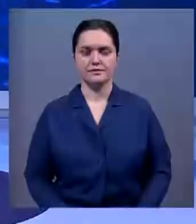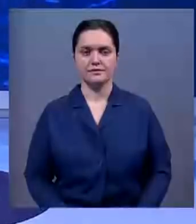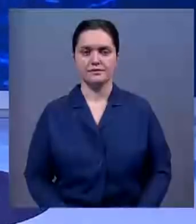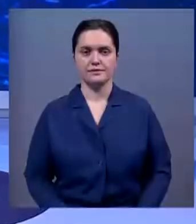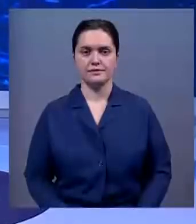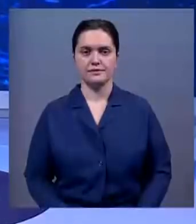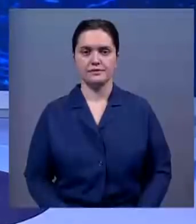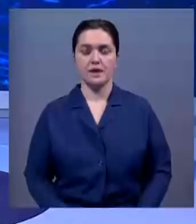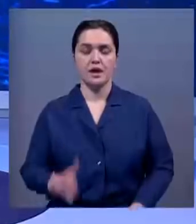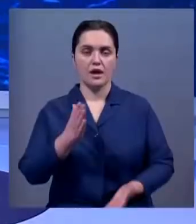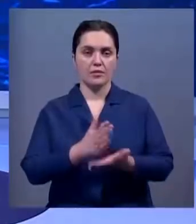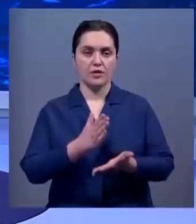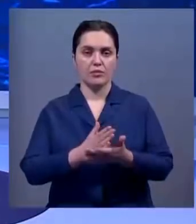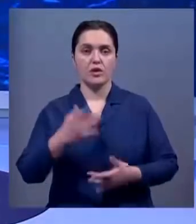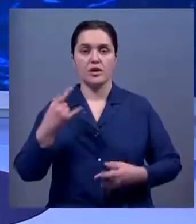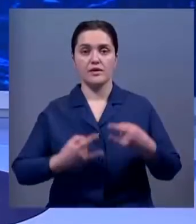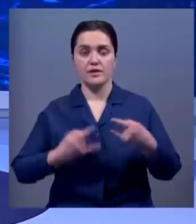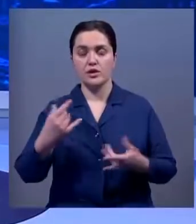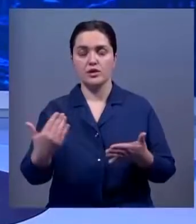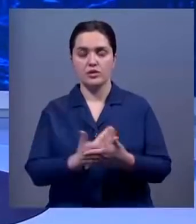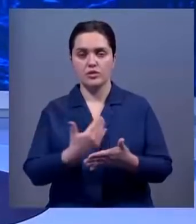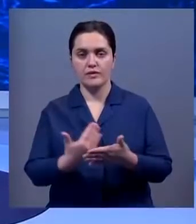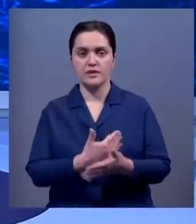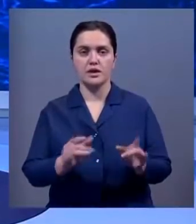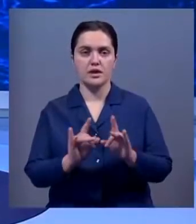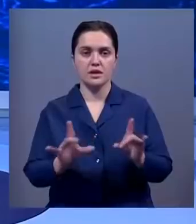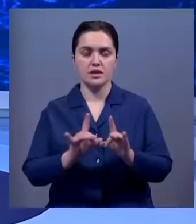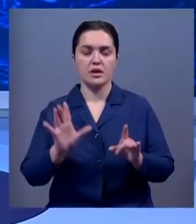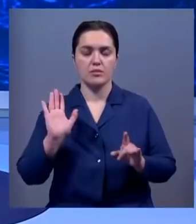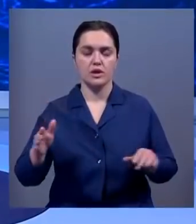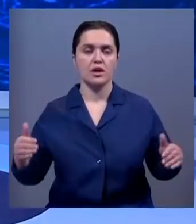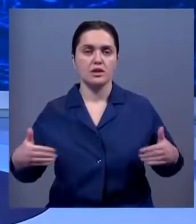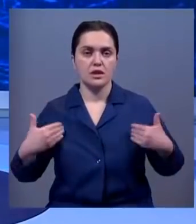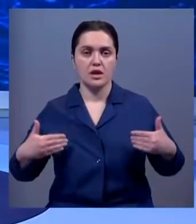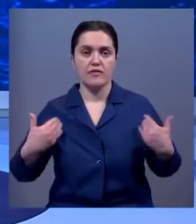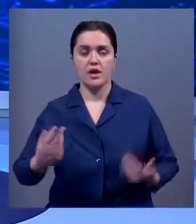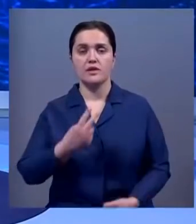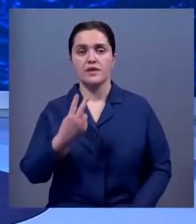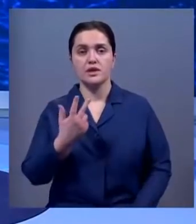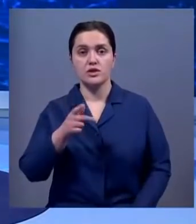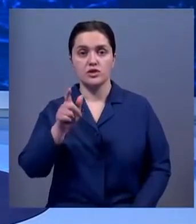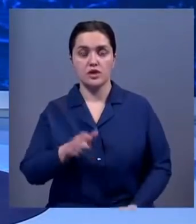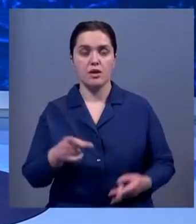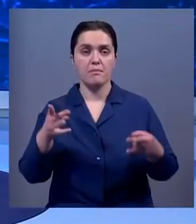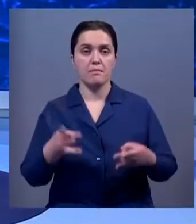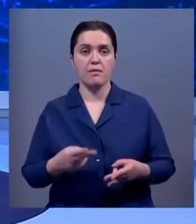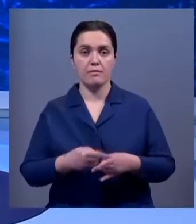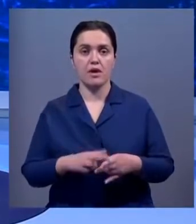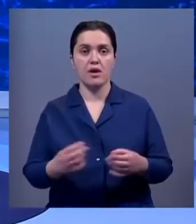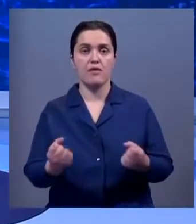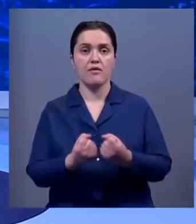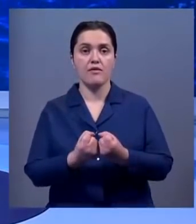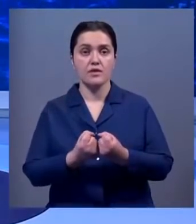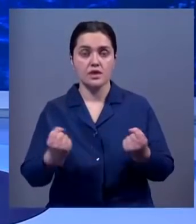В эфире новости в студии. Работают Виктория Антонишна, Алмаз Ашим. Здравствуйте. 23 пострадавших от взрыва в одном